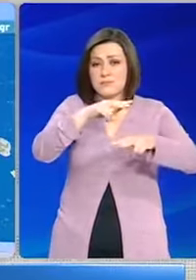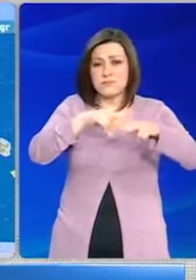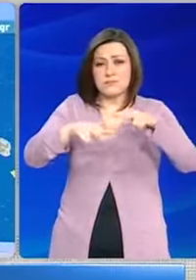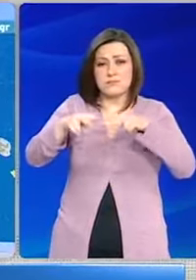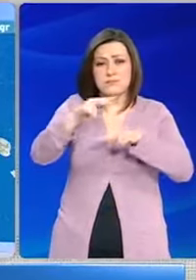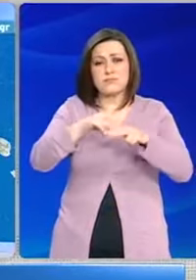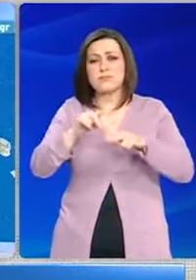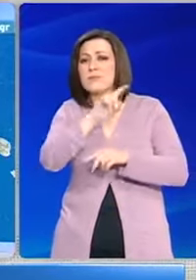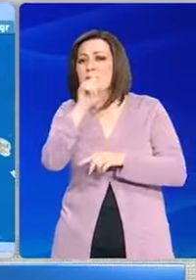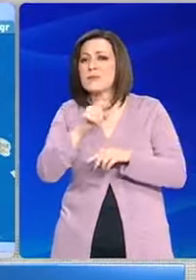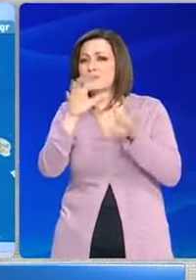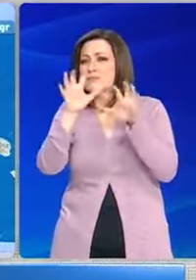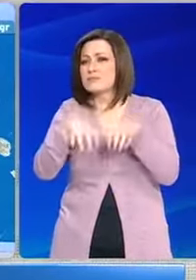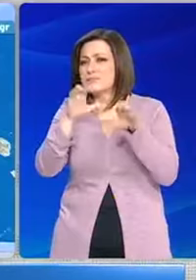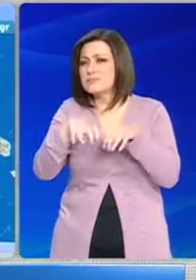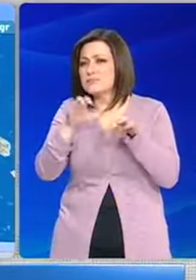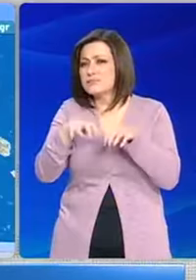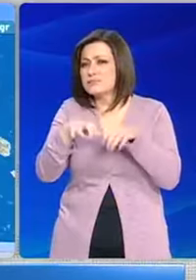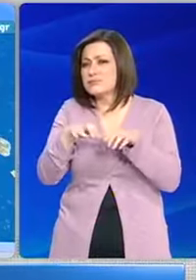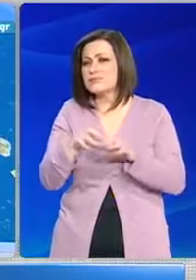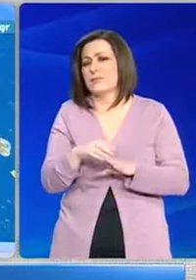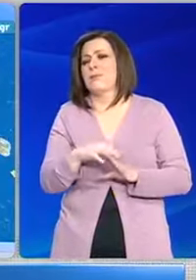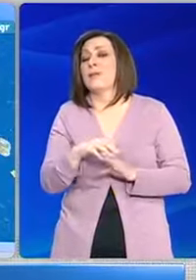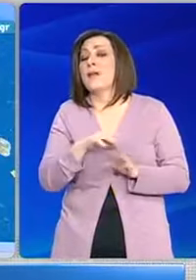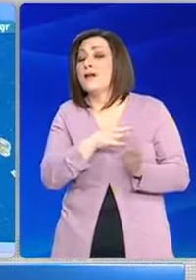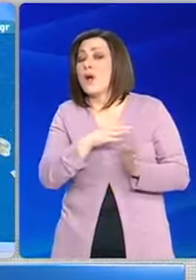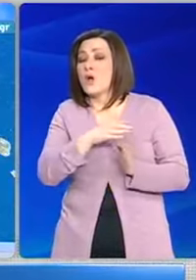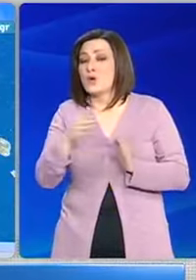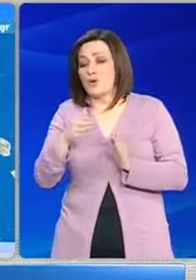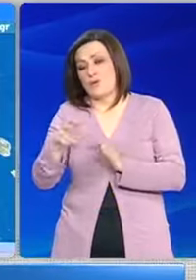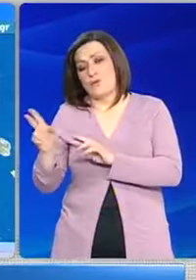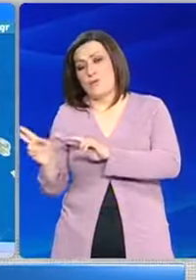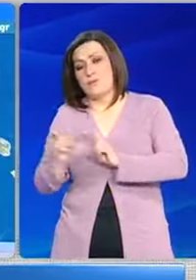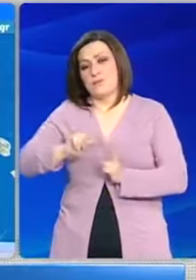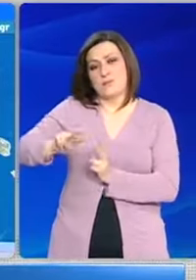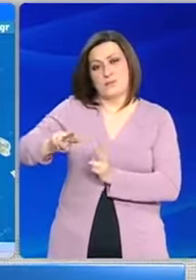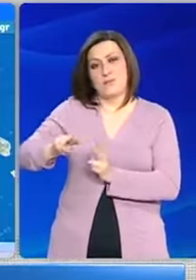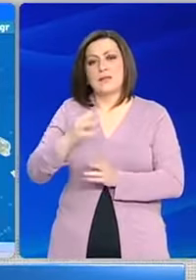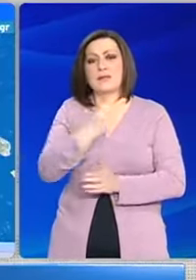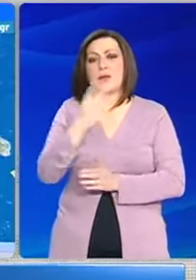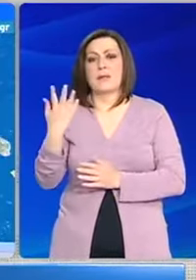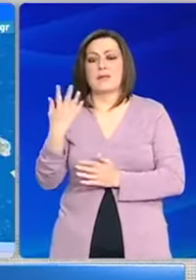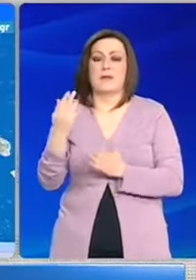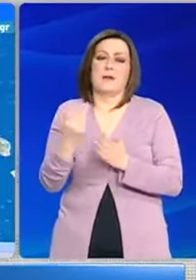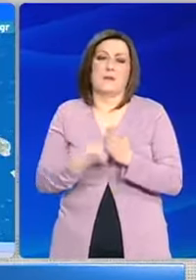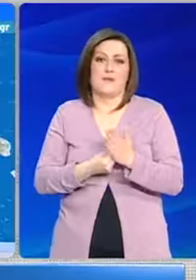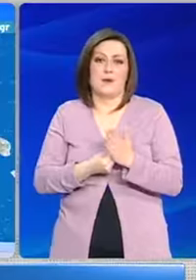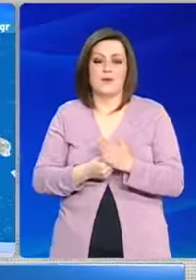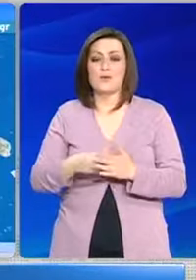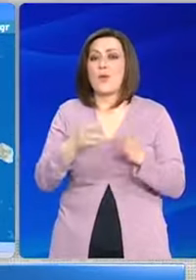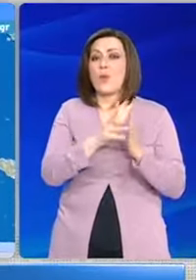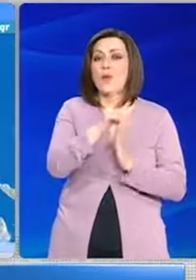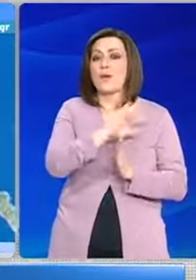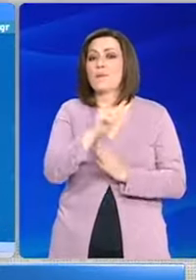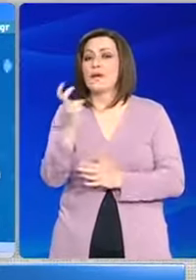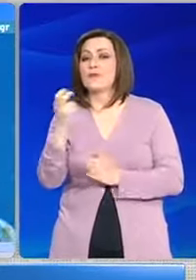αυξημένη, η πιθανότητα ασθενούς βροχής είναι μικρή. Η νότιο Ανατολική άνεμη 3 με 5 μποφόρ και η θερμοκρασία στην Αθήνα από 12 έως